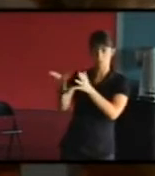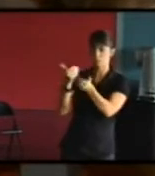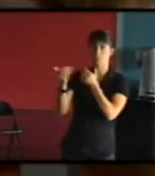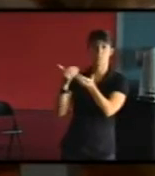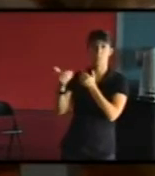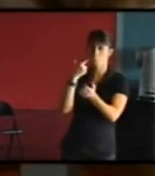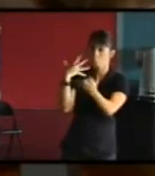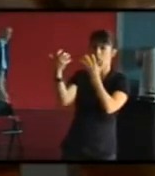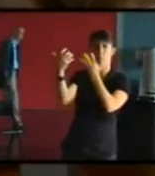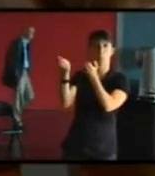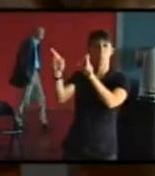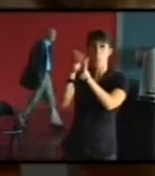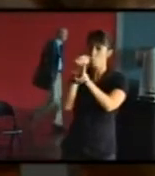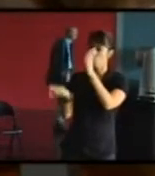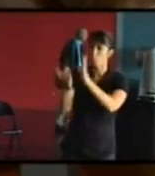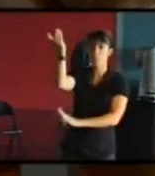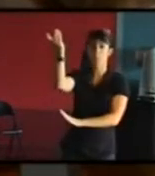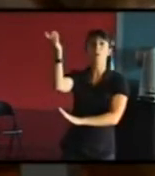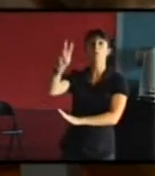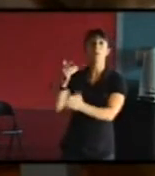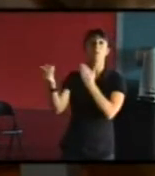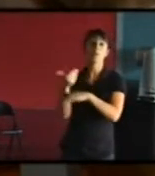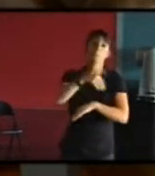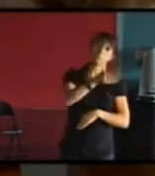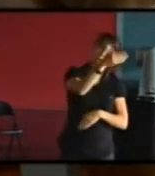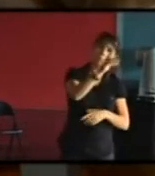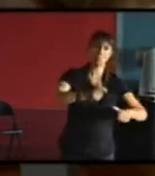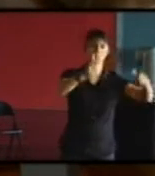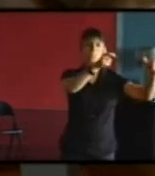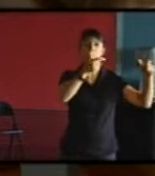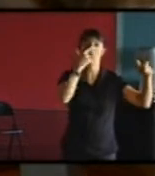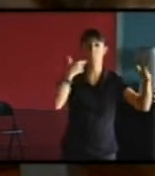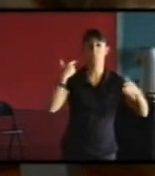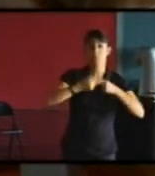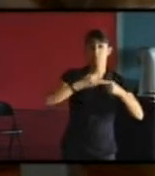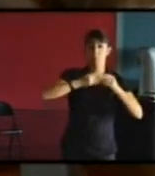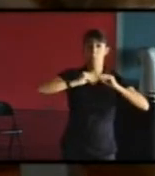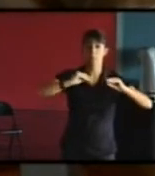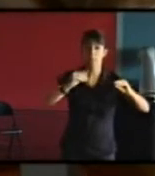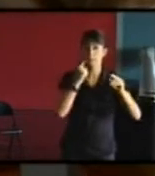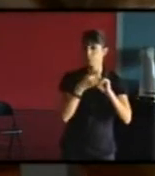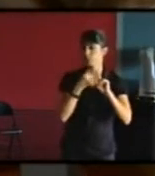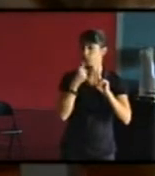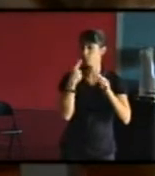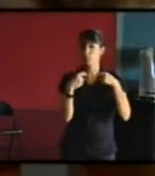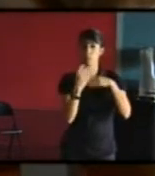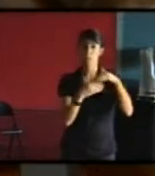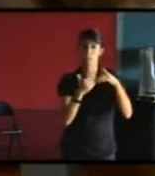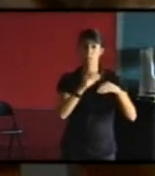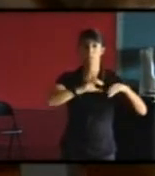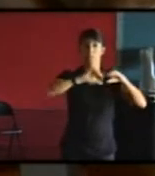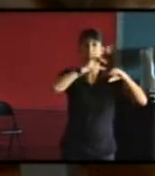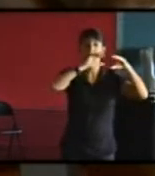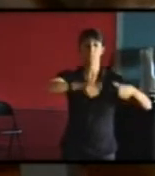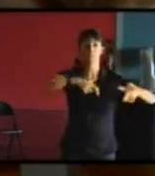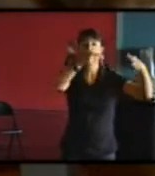qui sont des gestes composites avec des adaptations des bricolages qui ont été faits successivement et qui du fait n'ont plus une